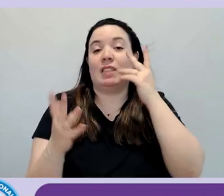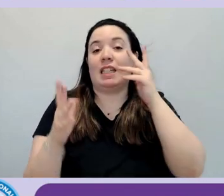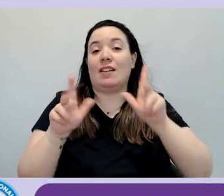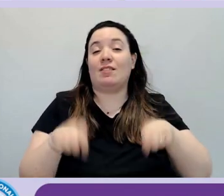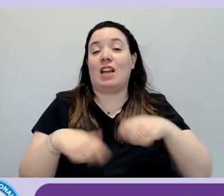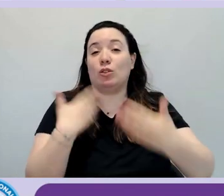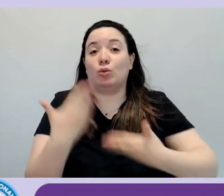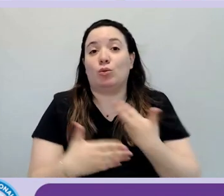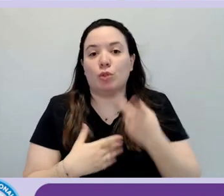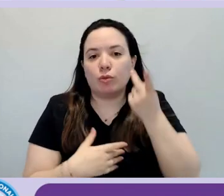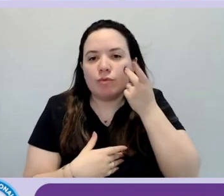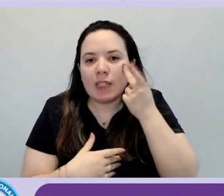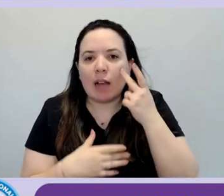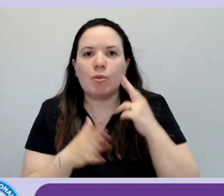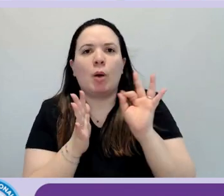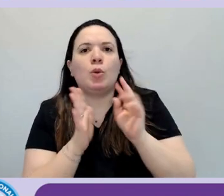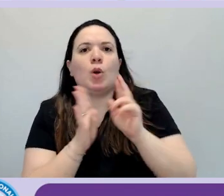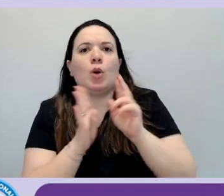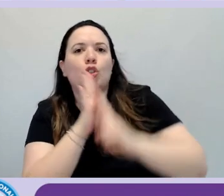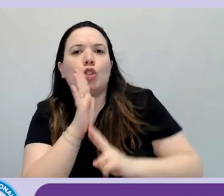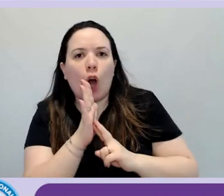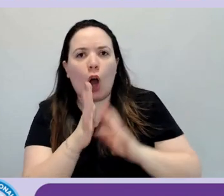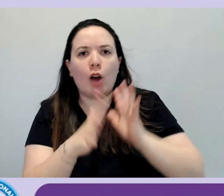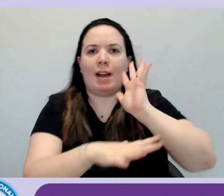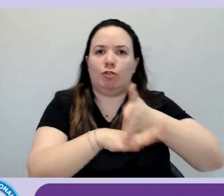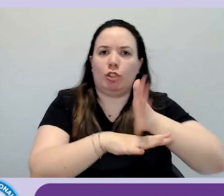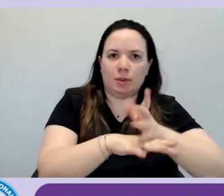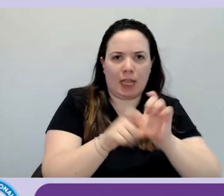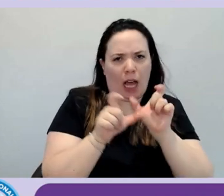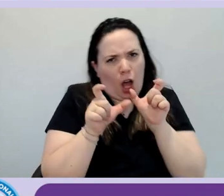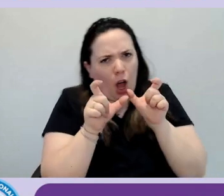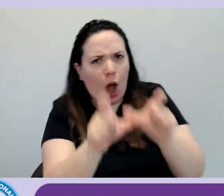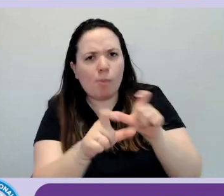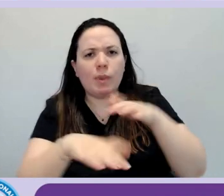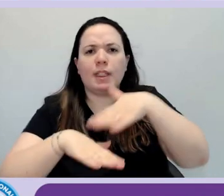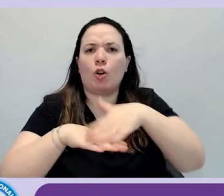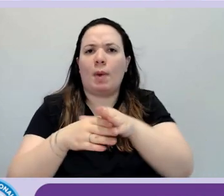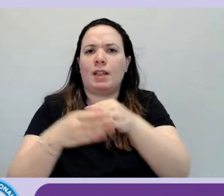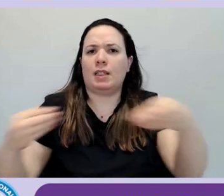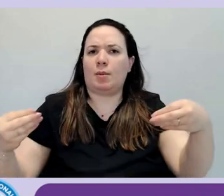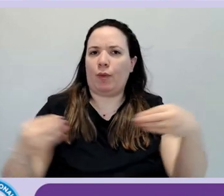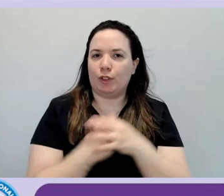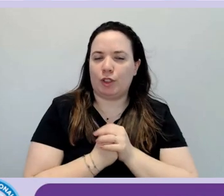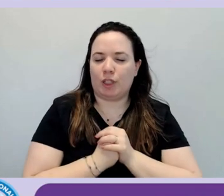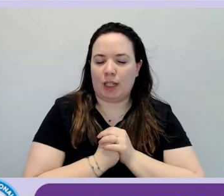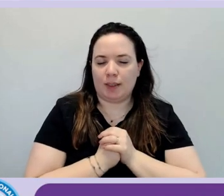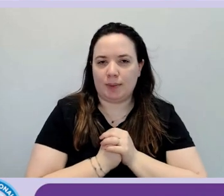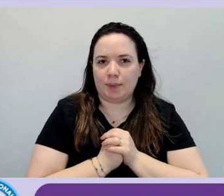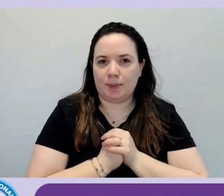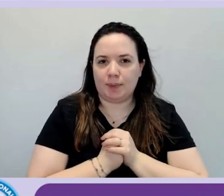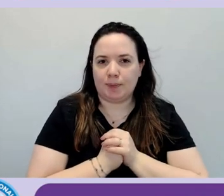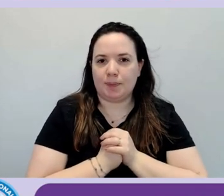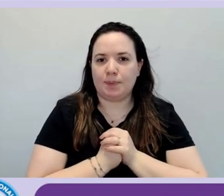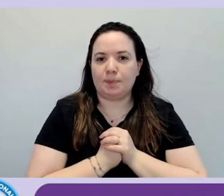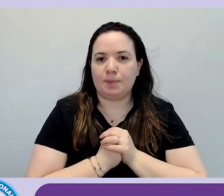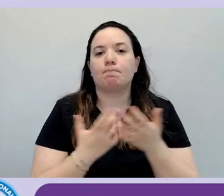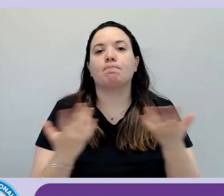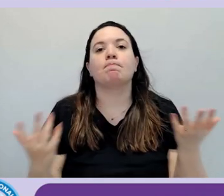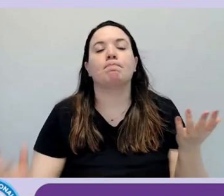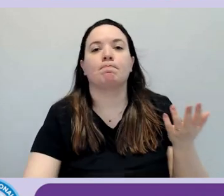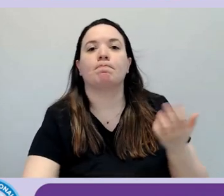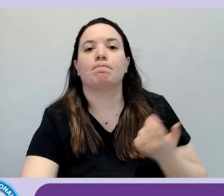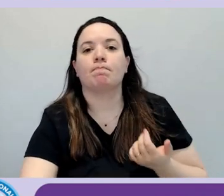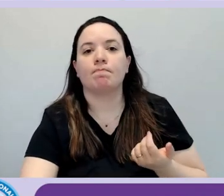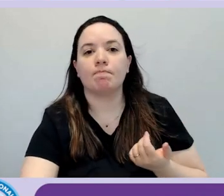il tema dell'accessibilità dagli obblighi alle competenze professionali. Premesso che il tema dell